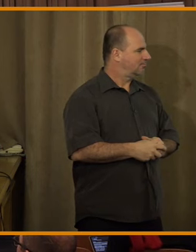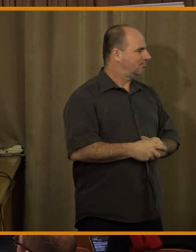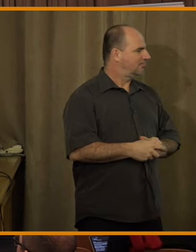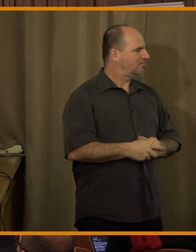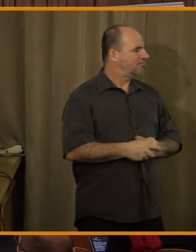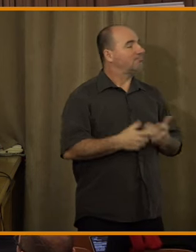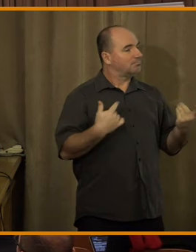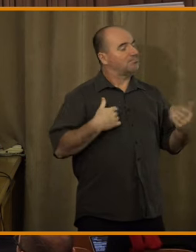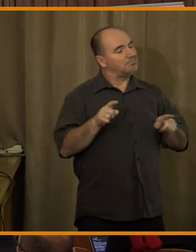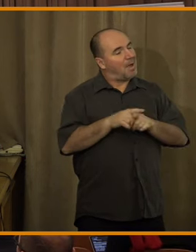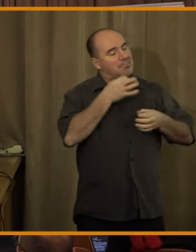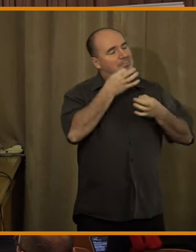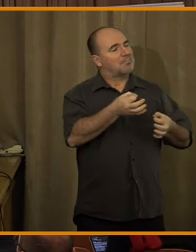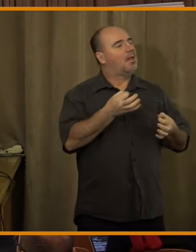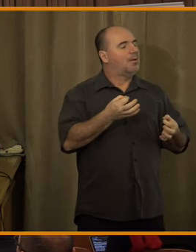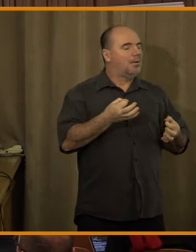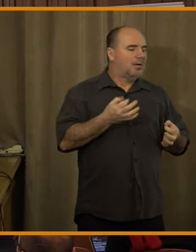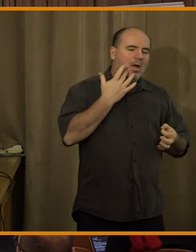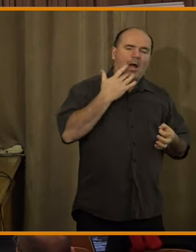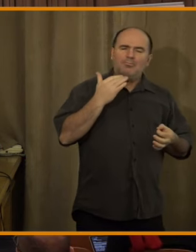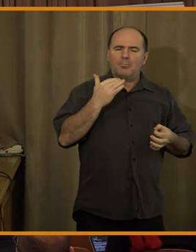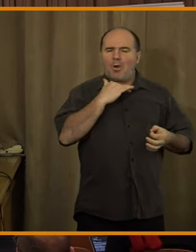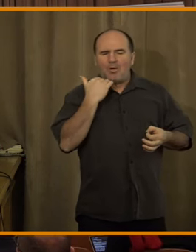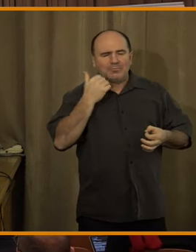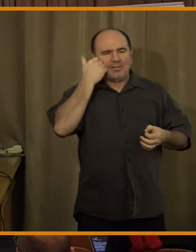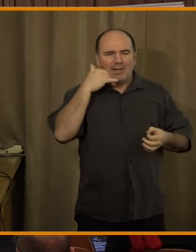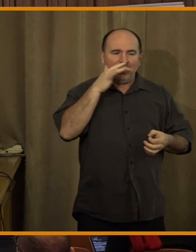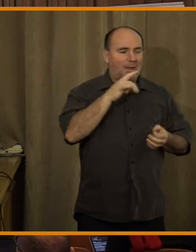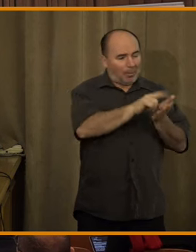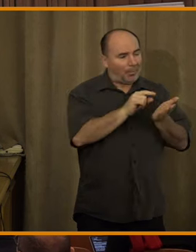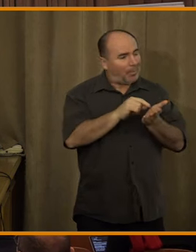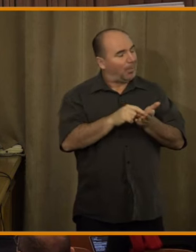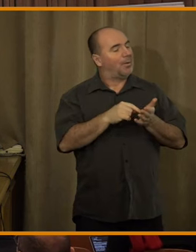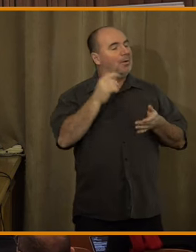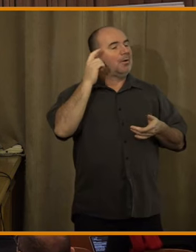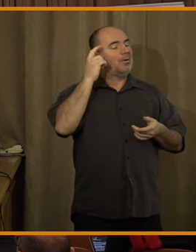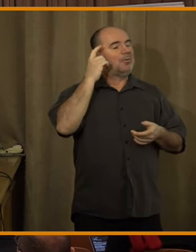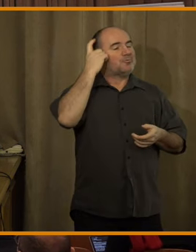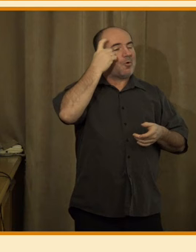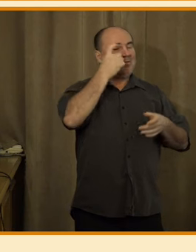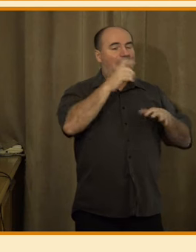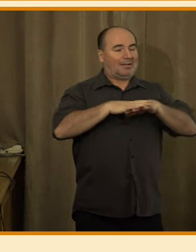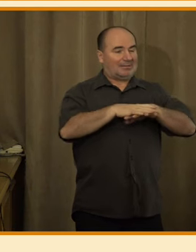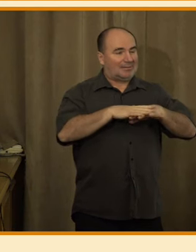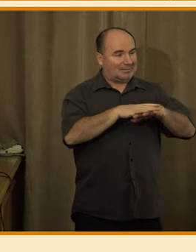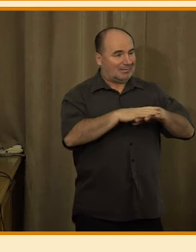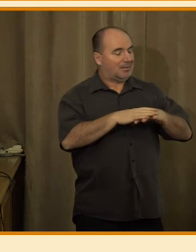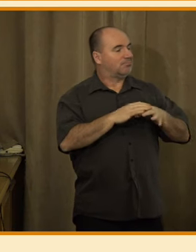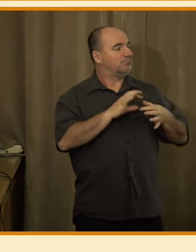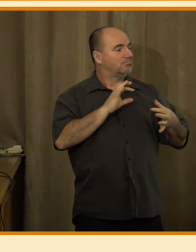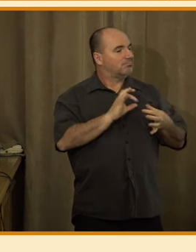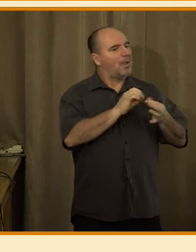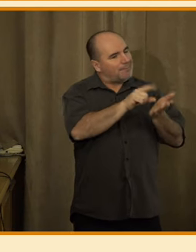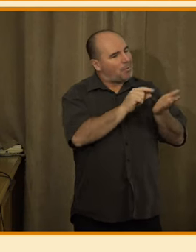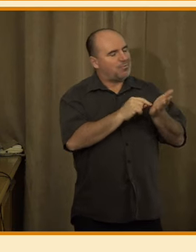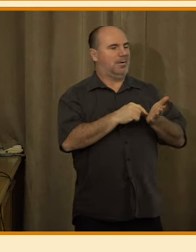Ptali jsme se také na to, do jaké míry lidé využívají na svém profilu těch sociálních sítích veřejné informace. Ptali jsme se tady samozřejmě jenom